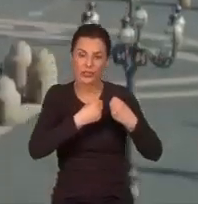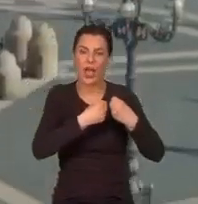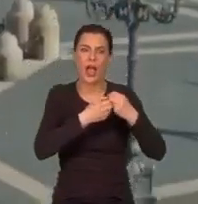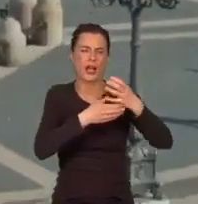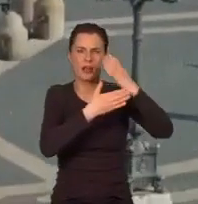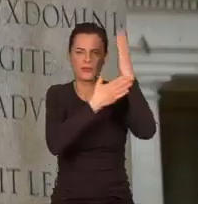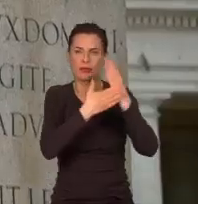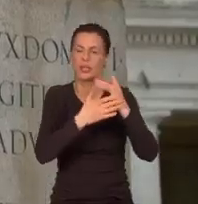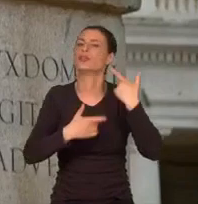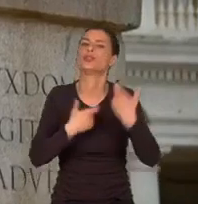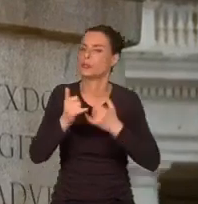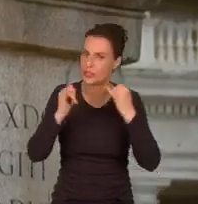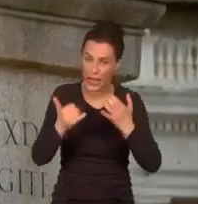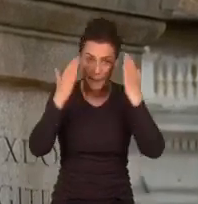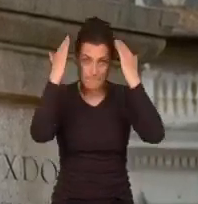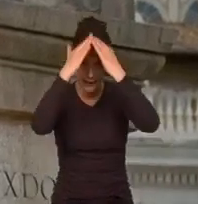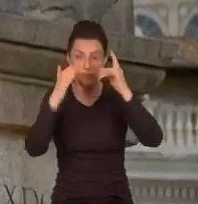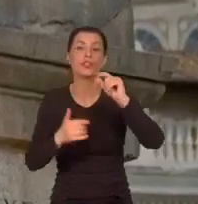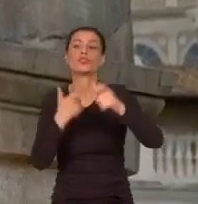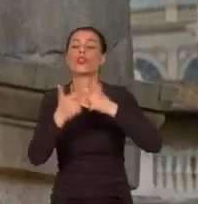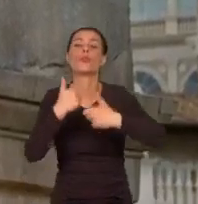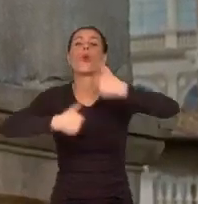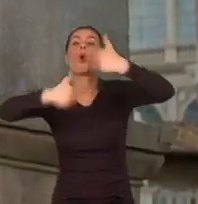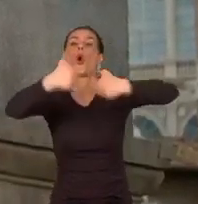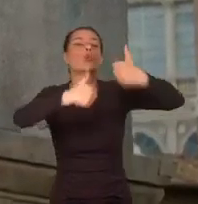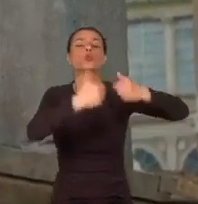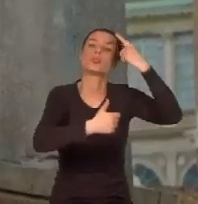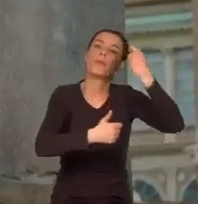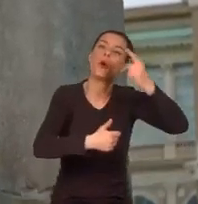By jak najlepiej się zabezpieczyć, papież urządził konkurs projektów.